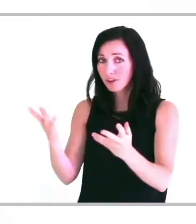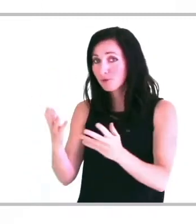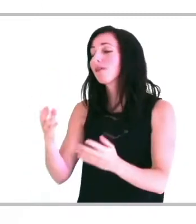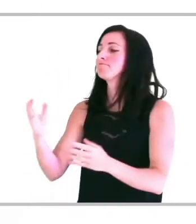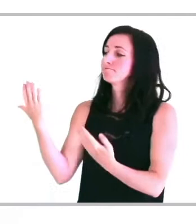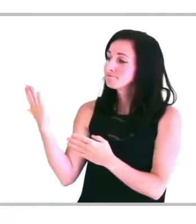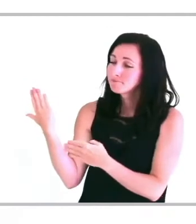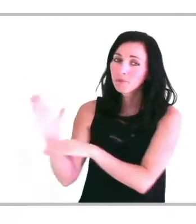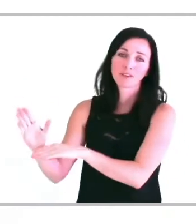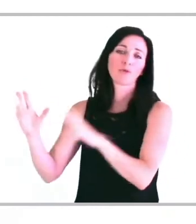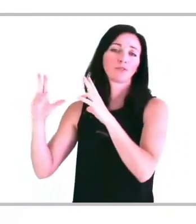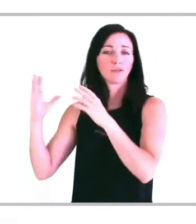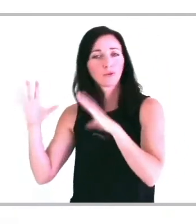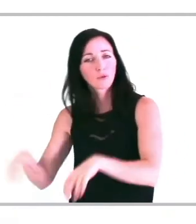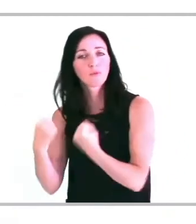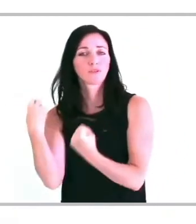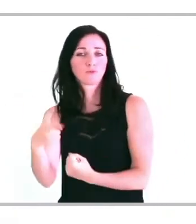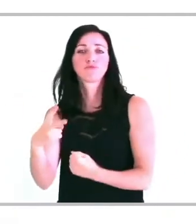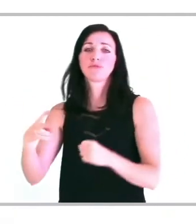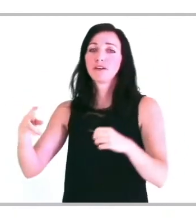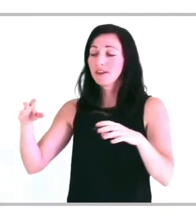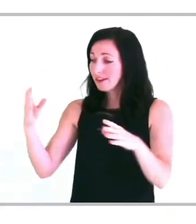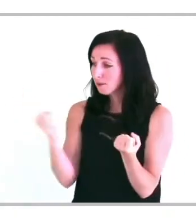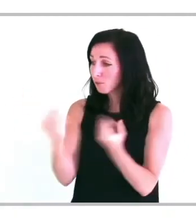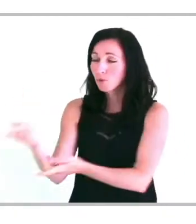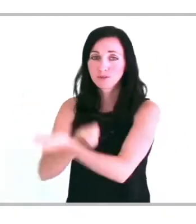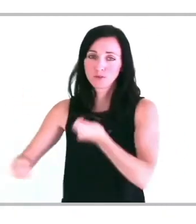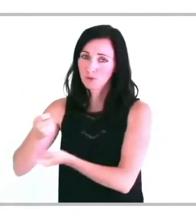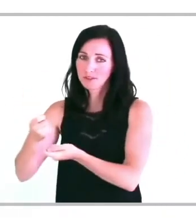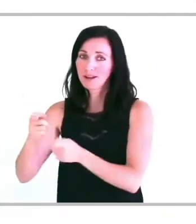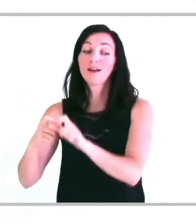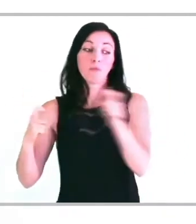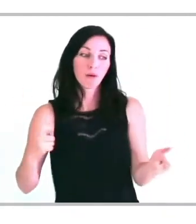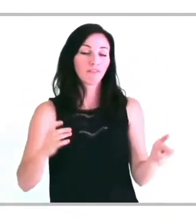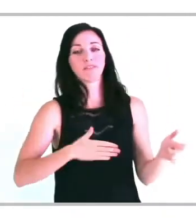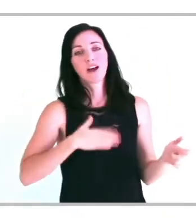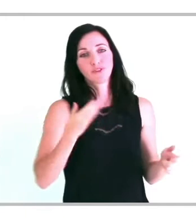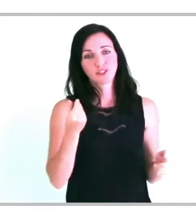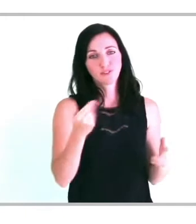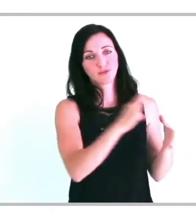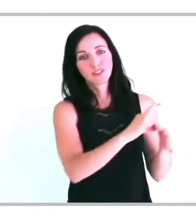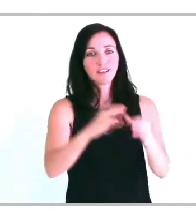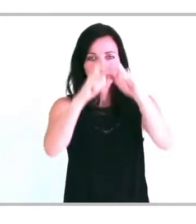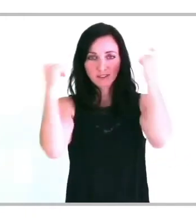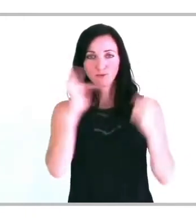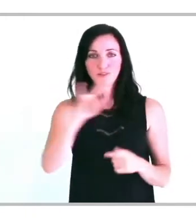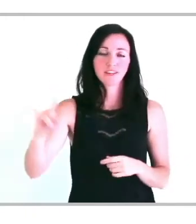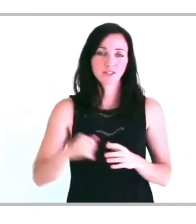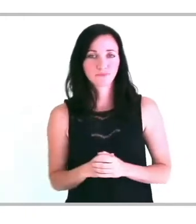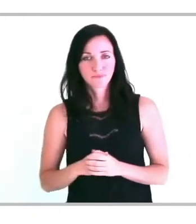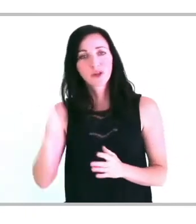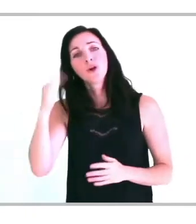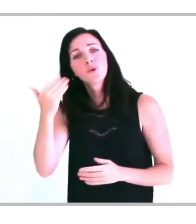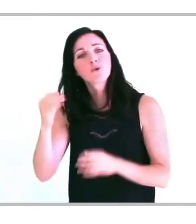parler de votre proposition commerciale et de vos compétences avant de parler de l'incitation financière liée à votre statut de travailleur indépendant handicapé.